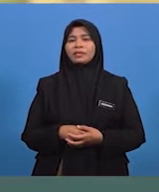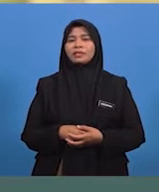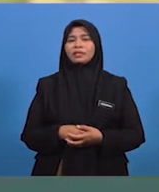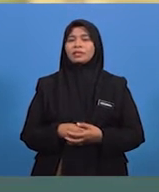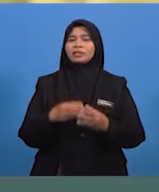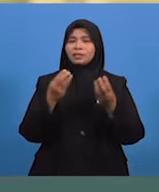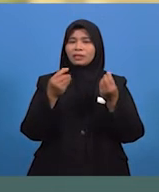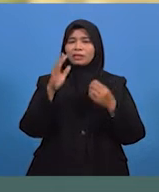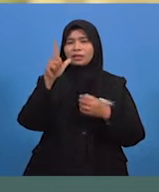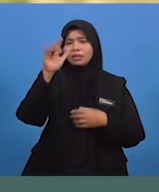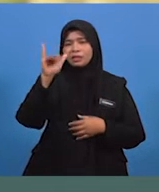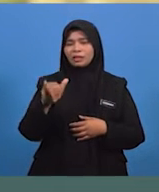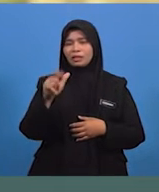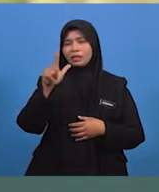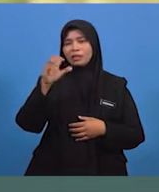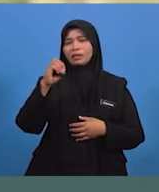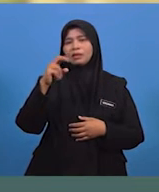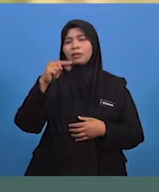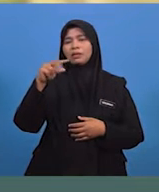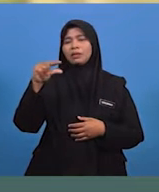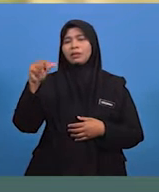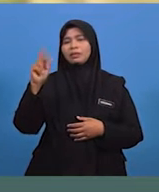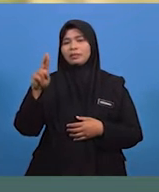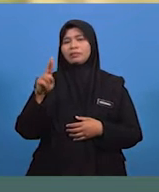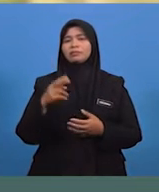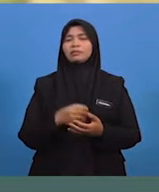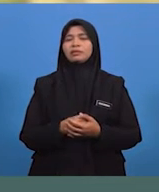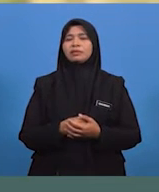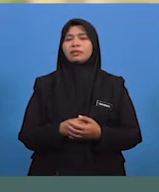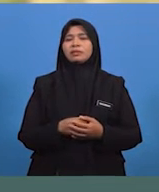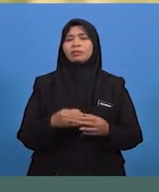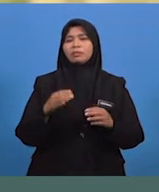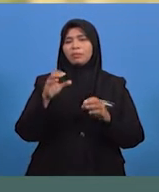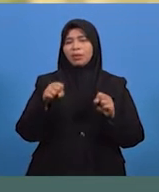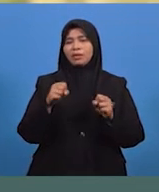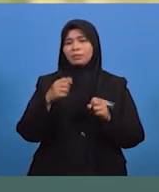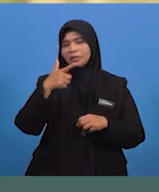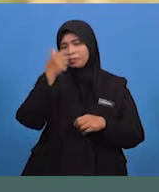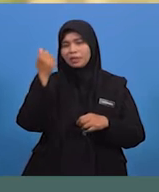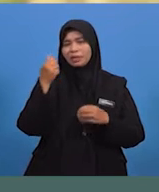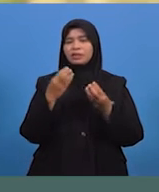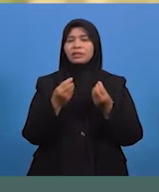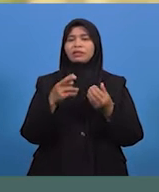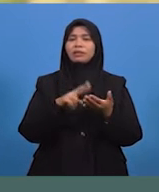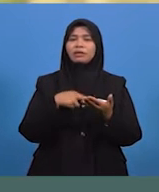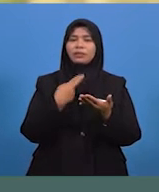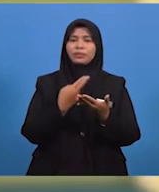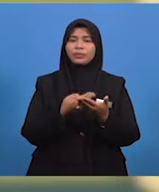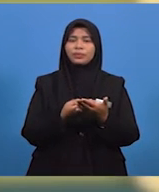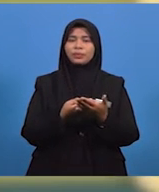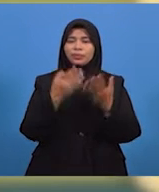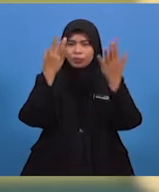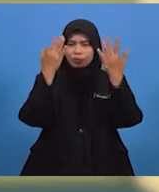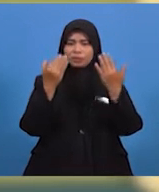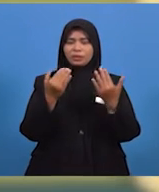Struktur tanah yang longgar tanpa cengkaman akar pokok berpotensi tinggi untuk mengalami proses tanah